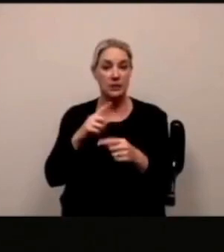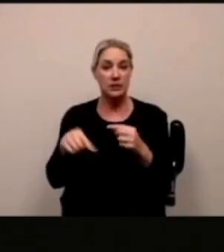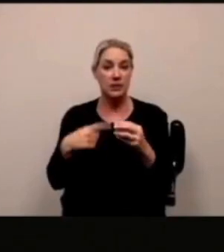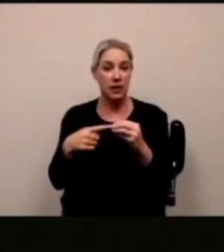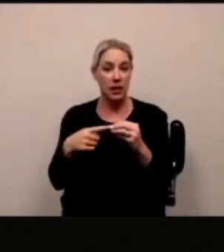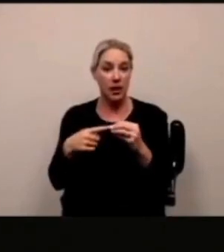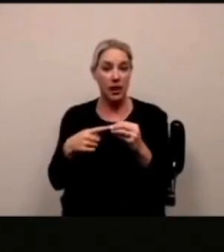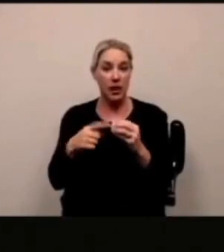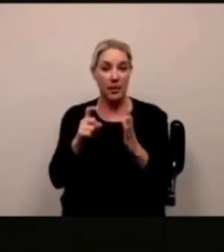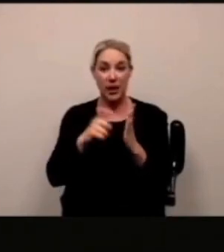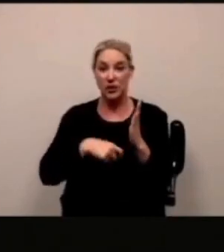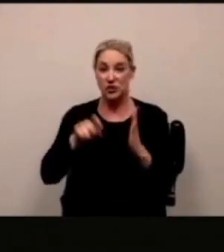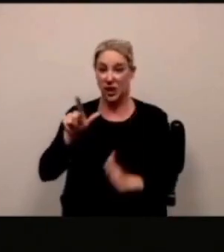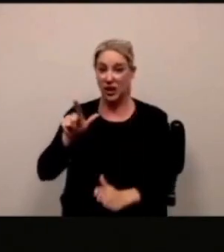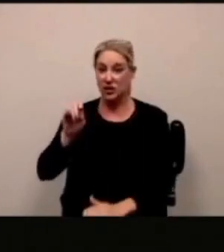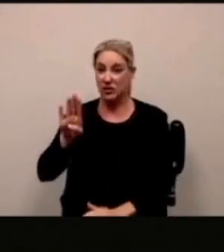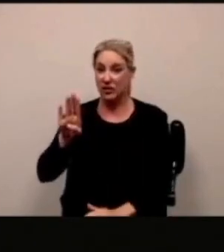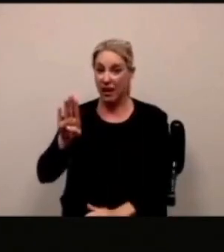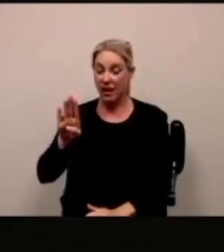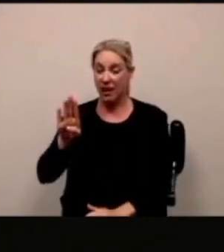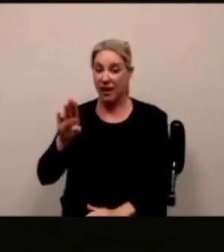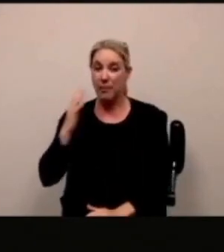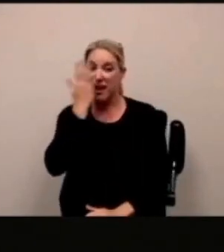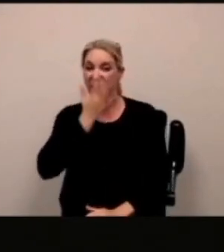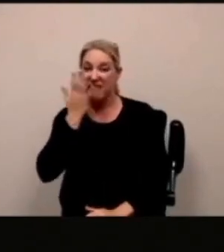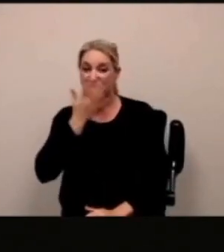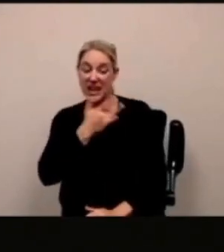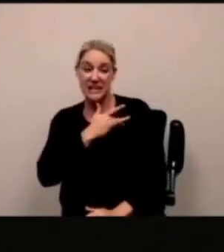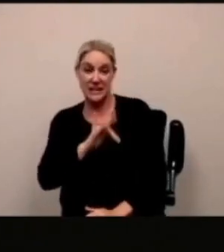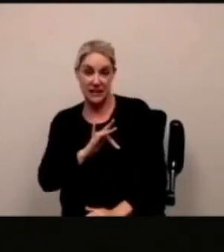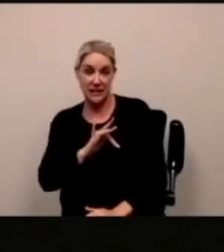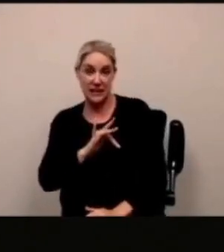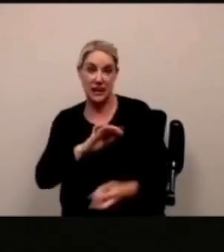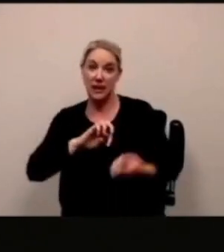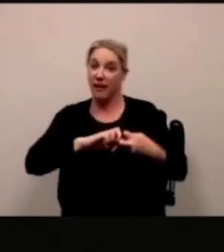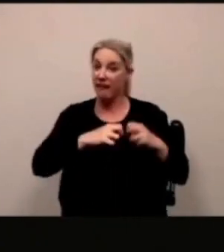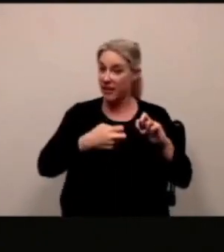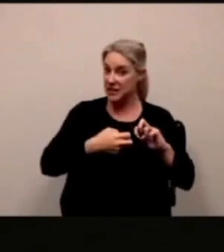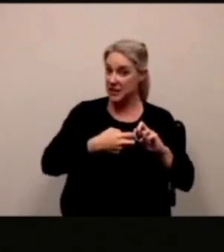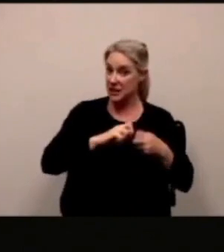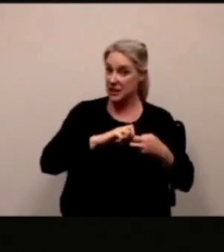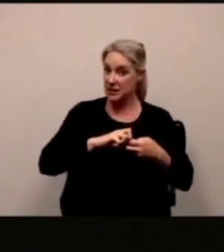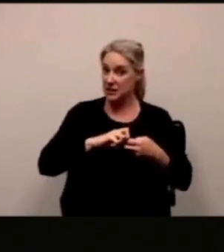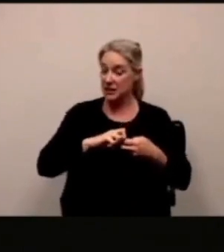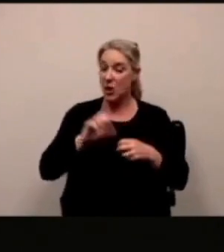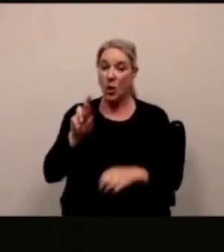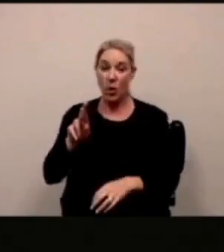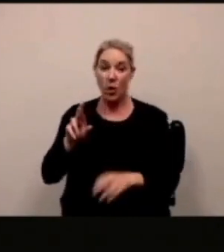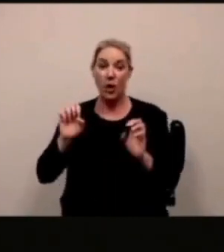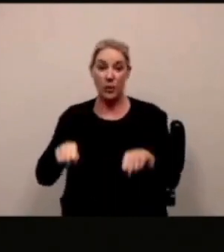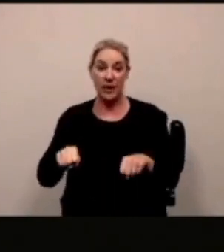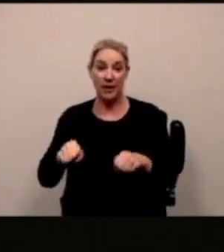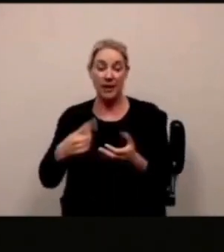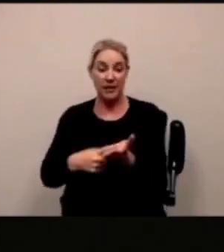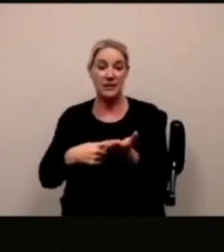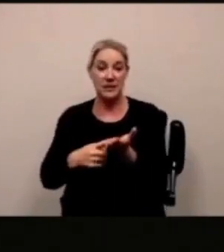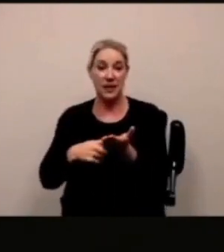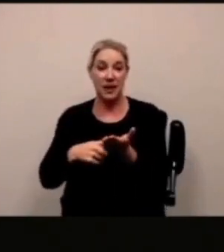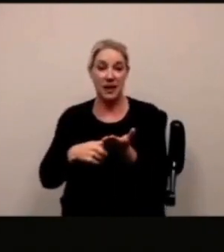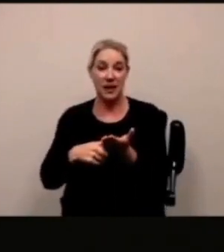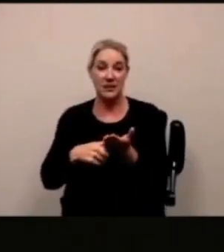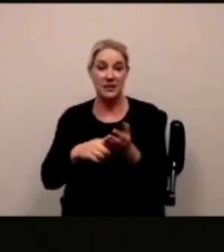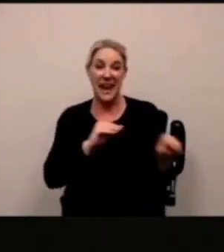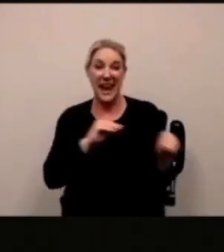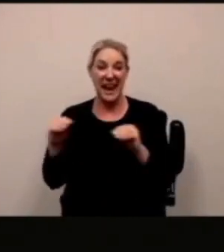forse possiamo aprire questi minuti per domande rispetto allo scratch con la fisica